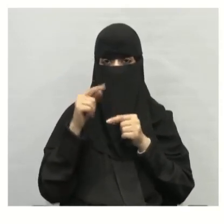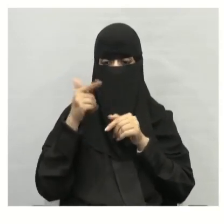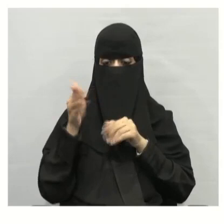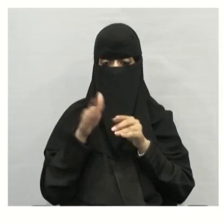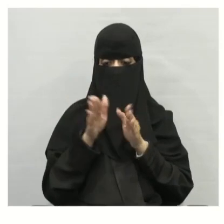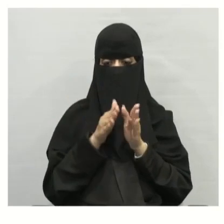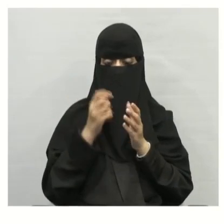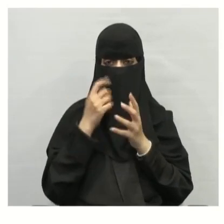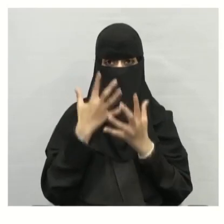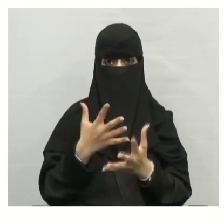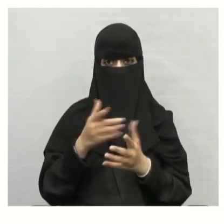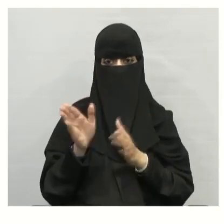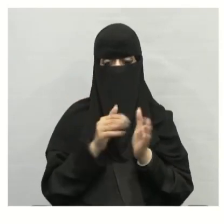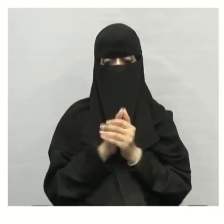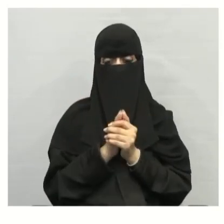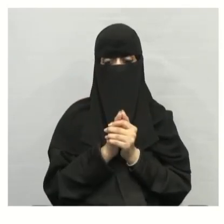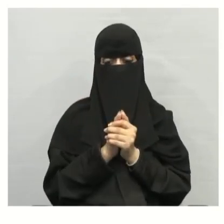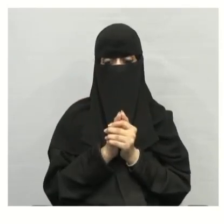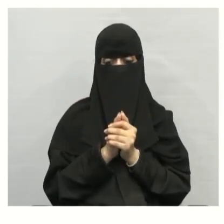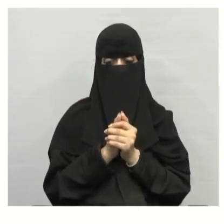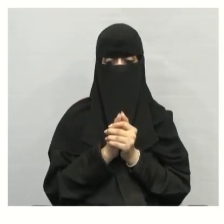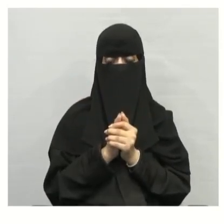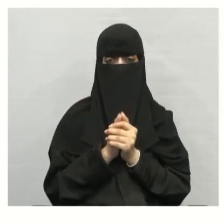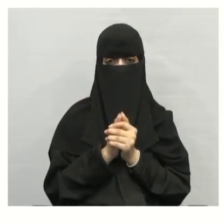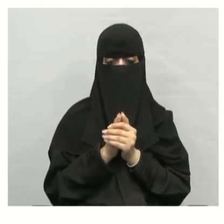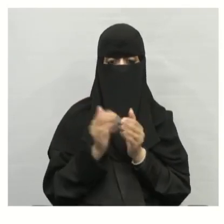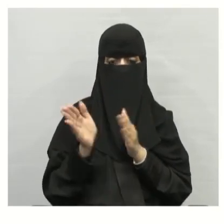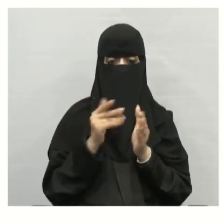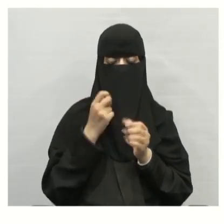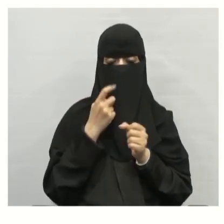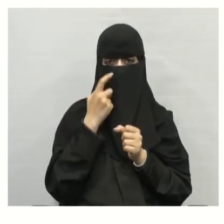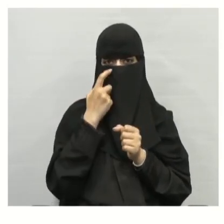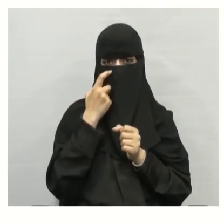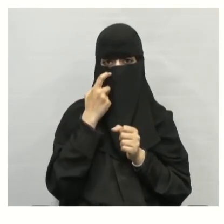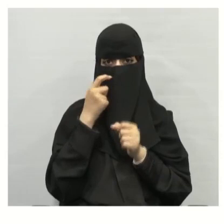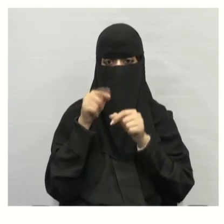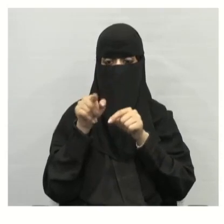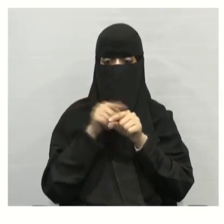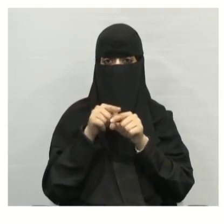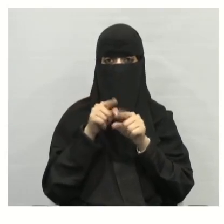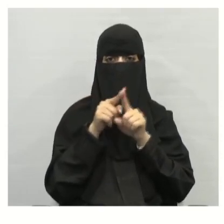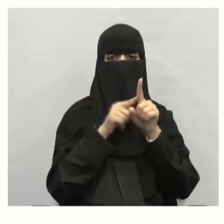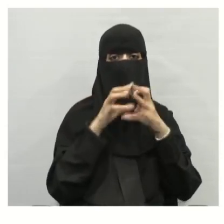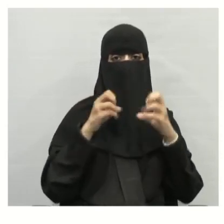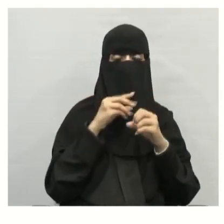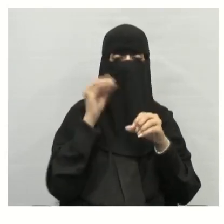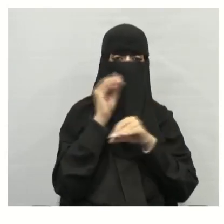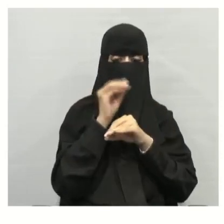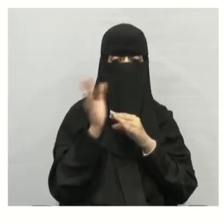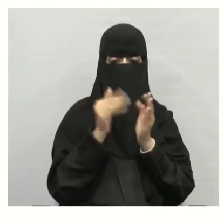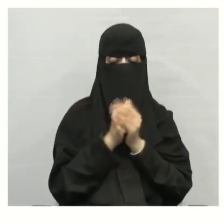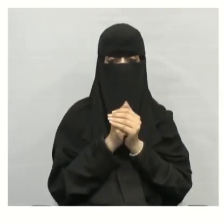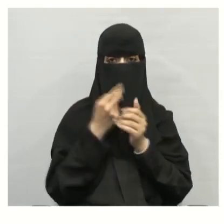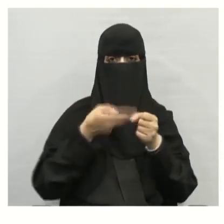التقليل من كمية الفضلات الصلبة التي نطرحها يوميا التقليل من كمية الفضلات الصلبة التي نطرحها